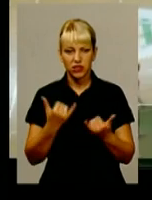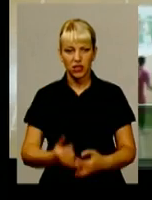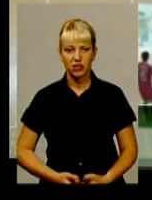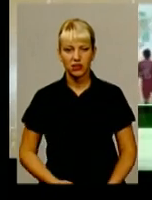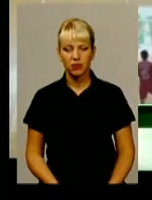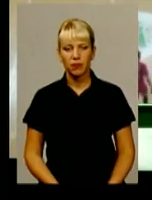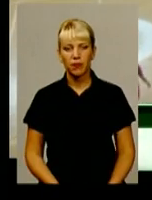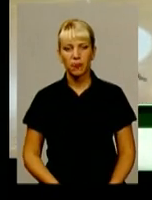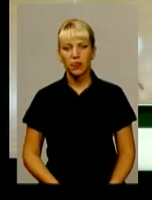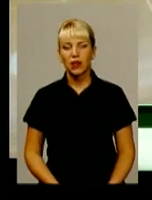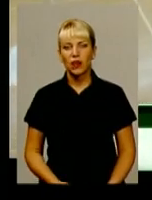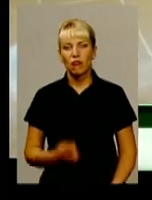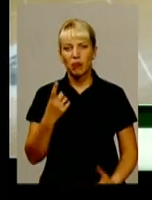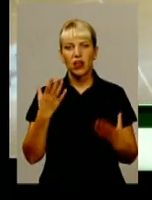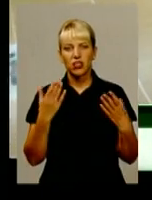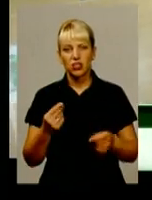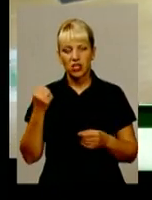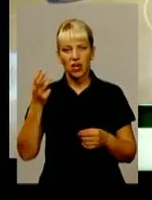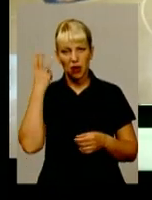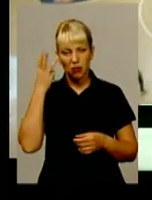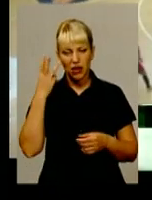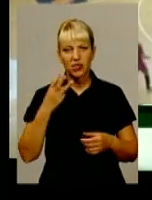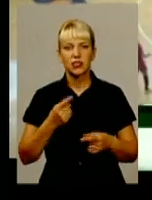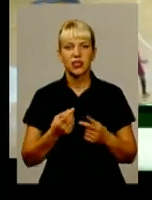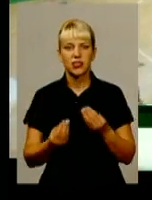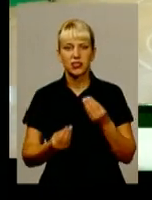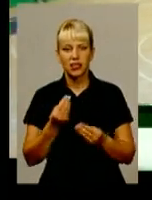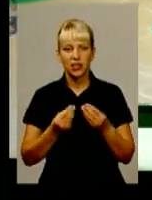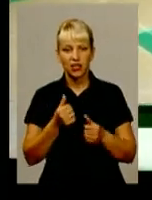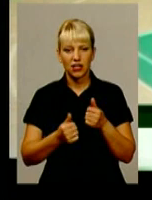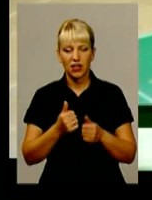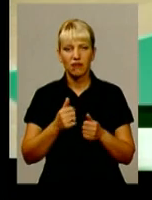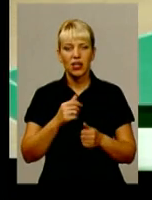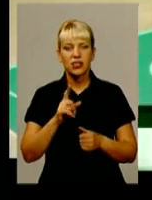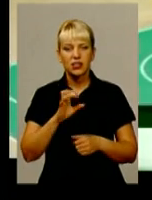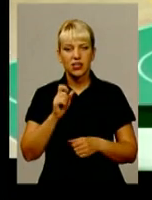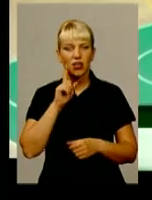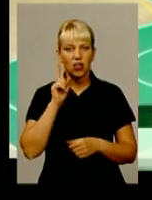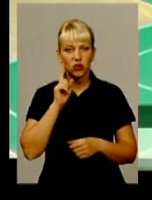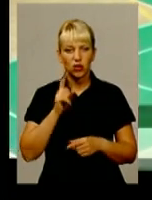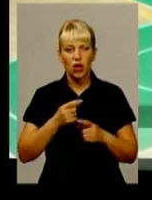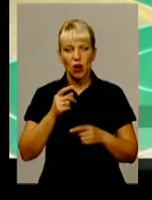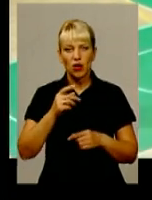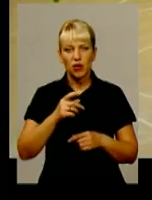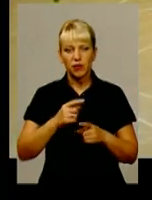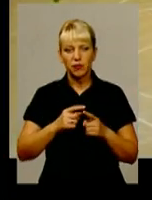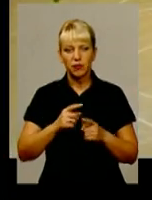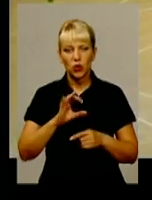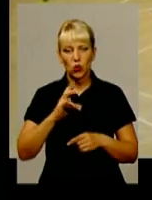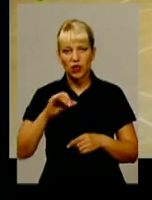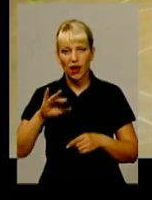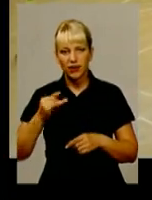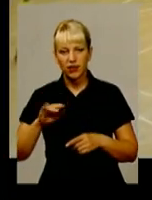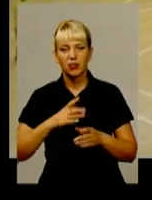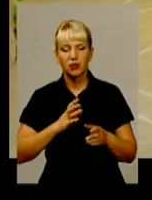турніру з футзалу хмельницький спортлідер «Плюс» грав із аматорської команди «Ульвів Юнайтед». З самого початку подоляни зайняли активну позицію і вже на шостій